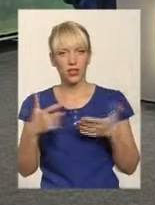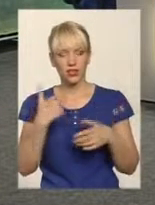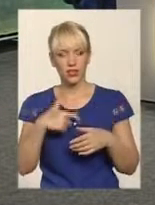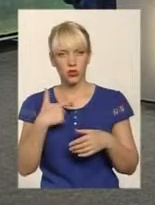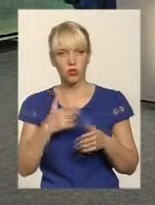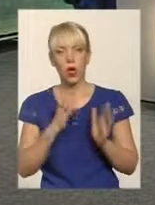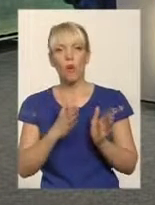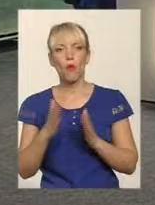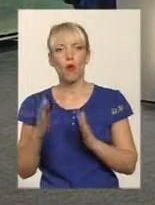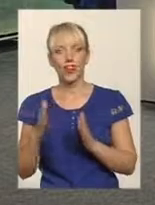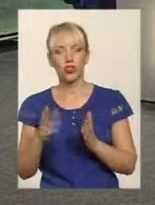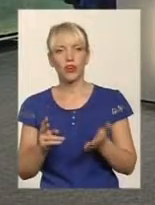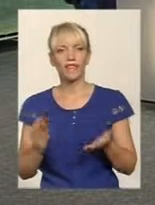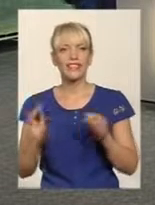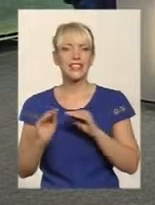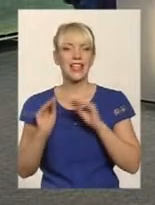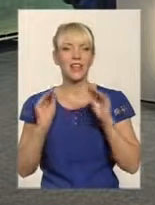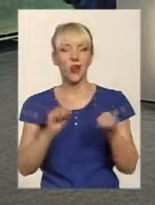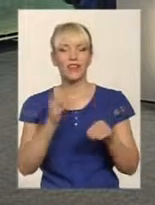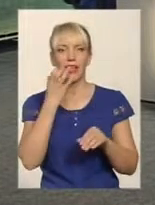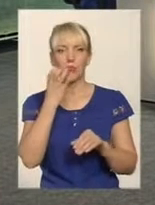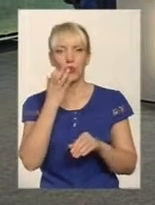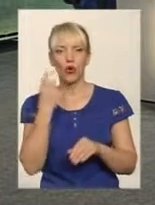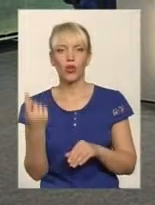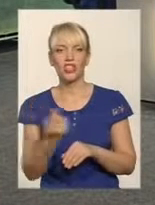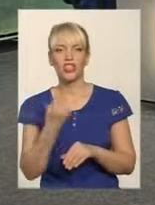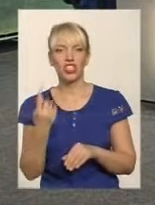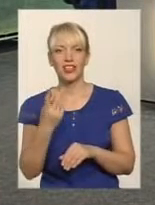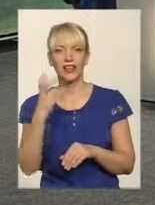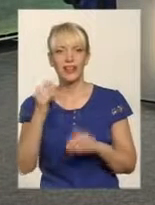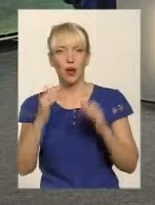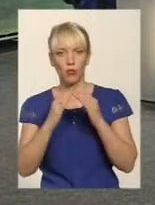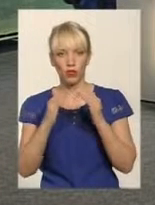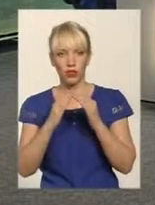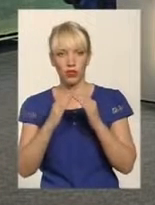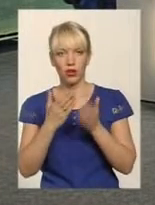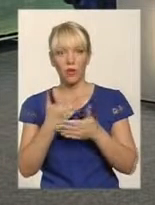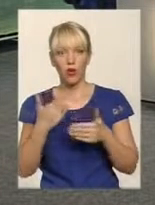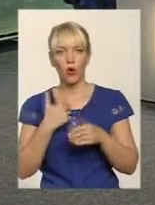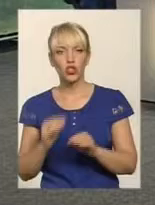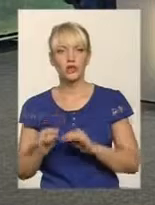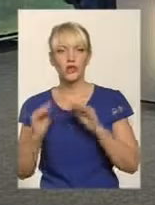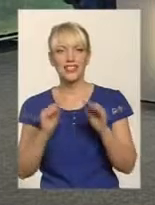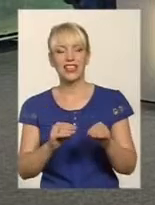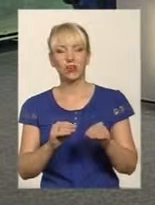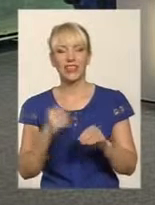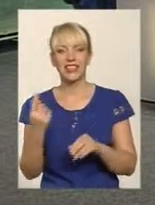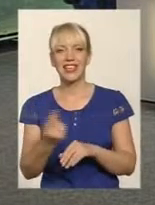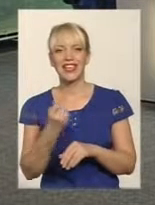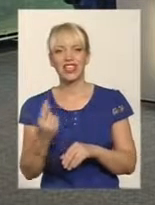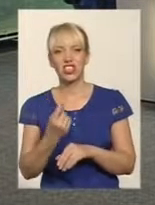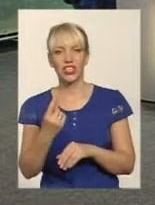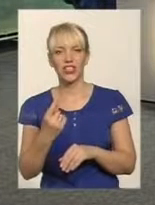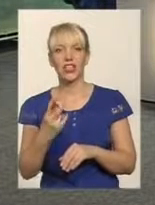порядок встановлення теплового лічильника на будинок. Ми хочемо встановити лічильник, але є